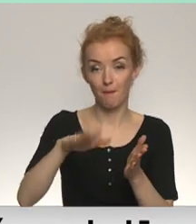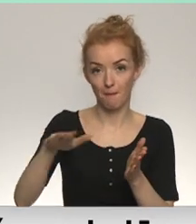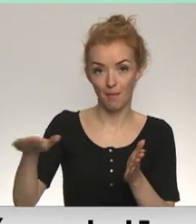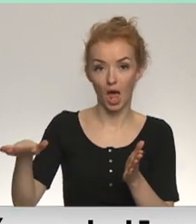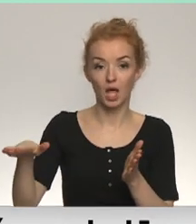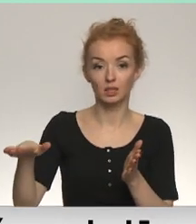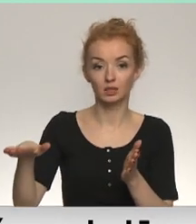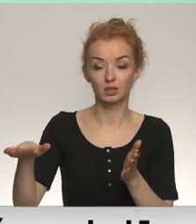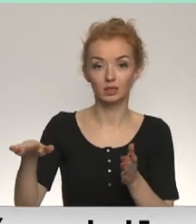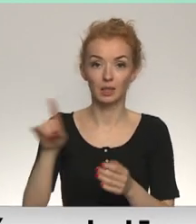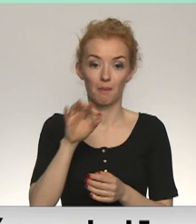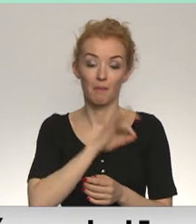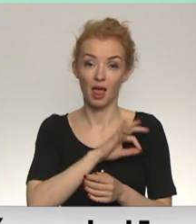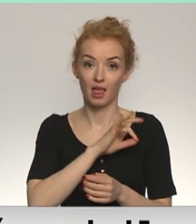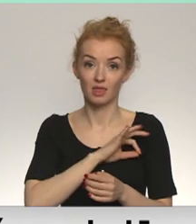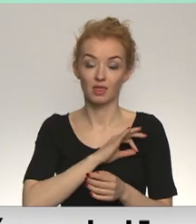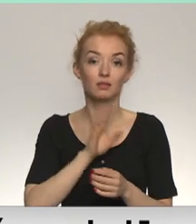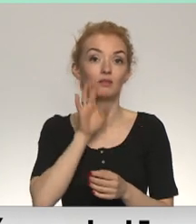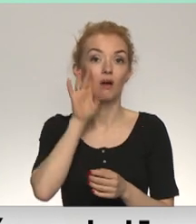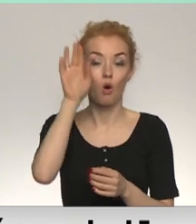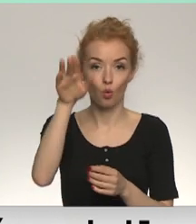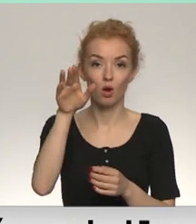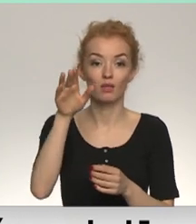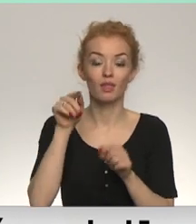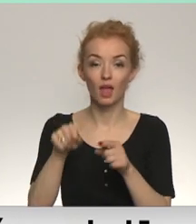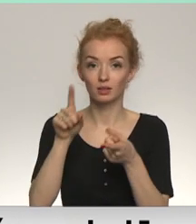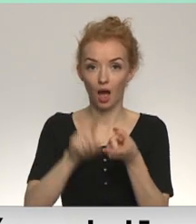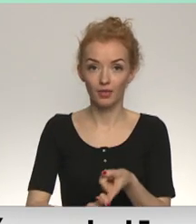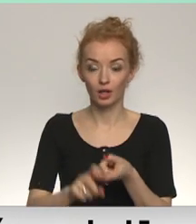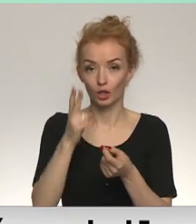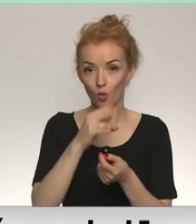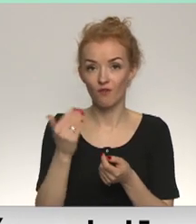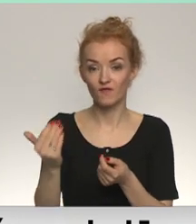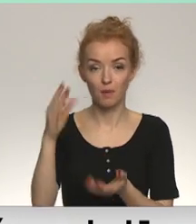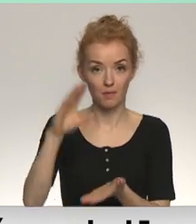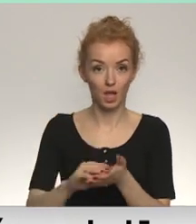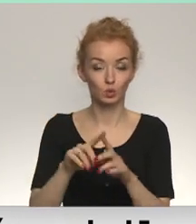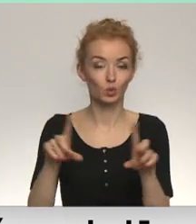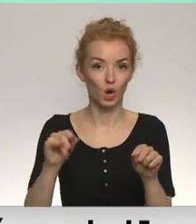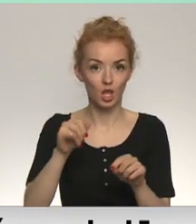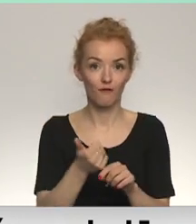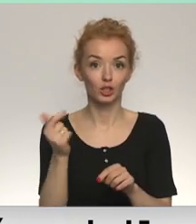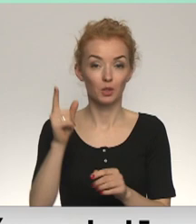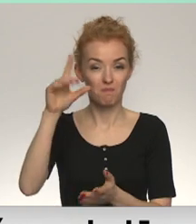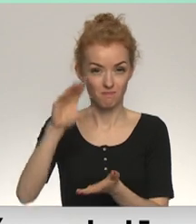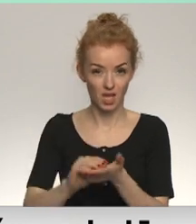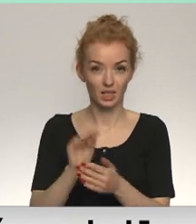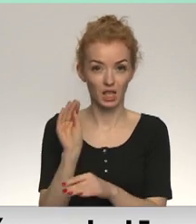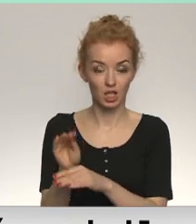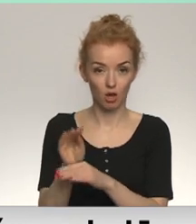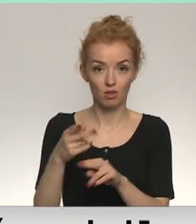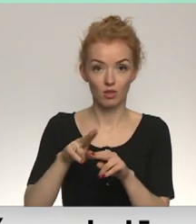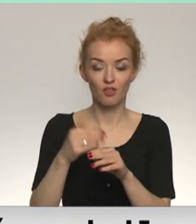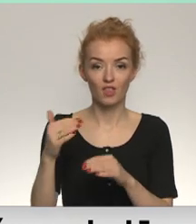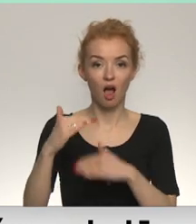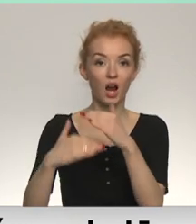pelnīs tad, kad viņš izaugs liels, tas ir atkarīgs no viņa pieredzējuma skolā. Un, ja viņš ir pieredzējuši, ģirgāšanās pieredzēt, ir